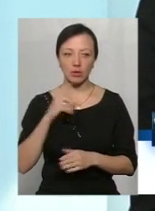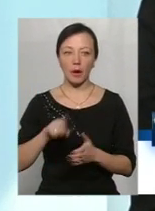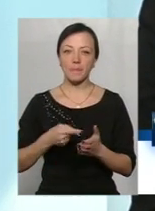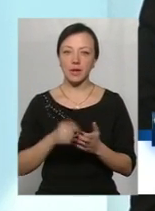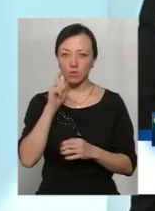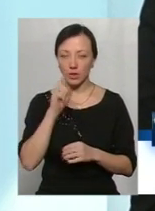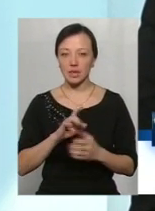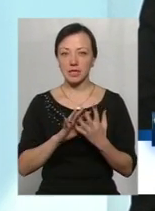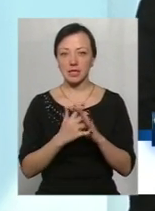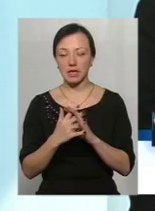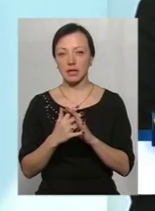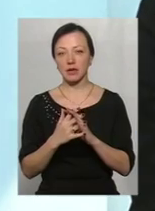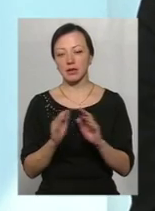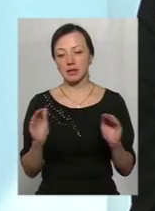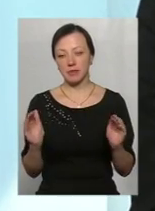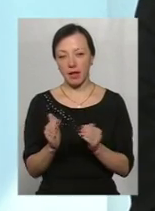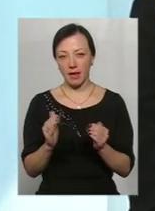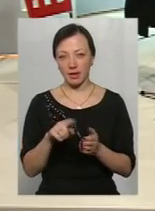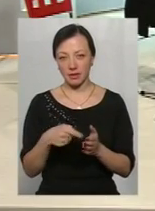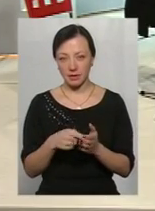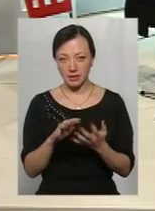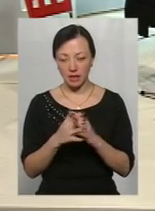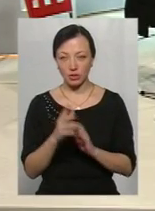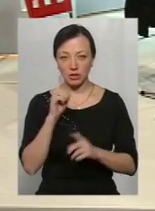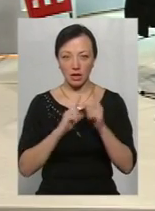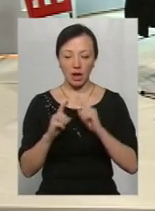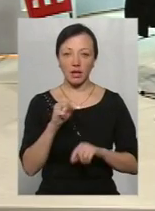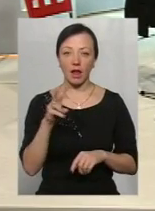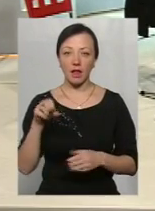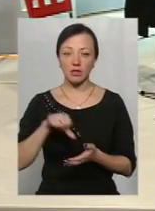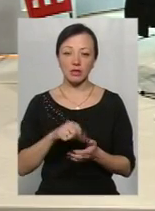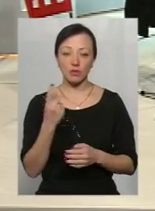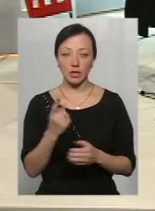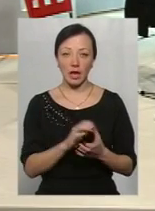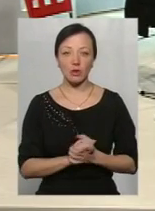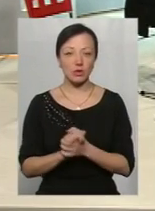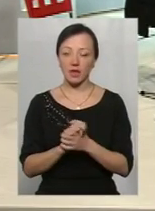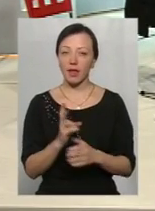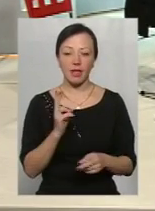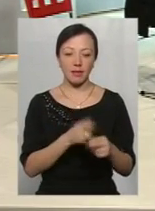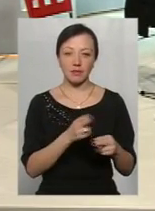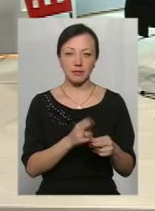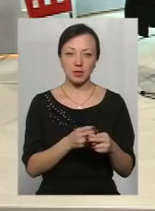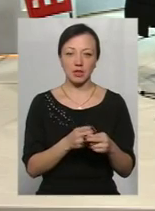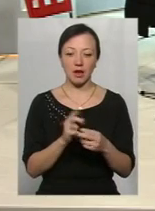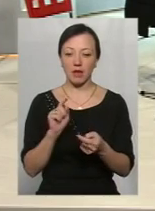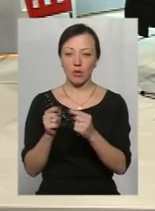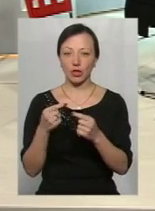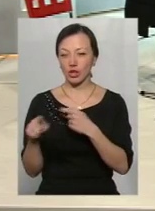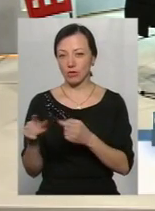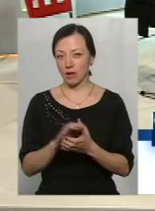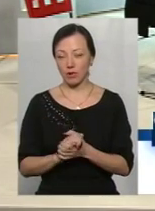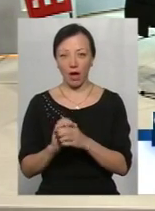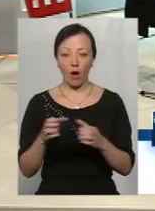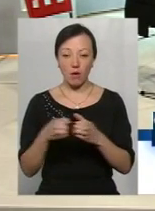сільських селищних рад, українські асоціації. Але членство в одній асоціації не заперечує членство в іншій. Тобто громада